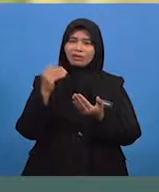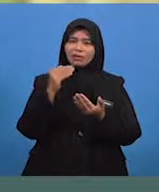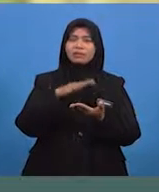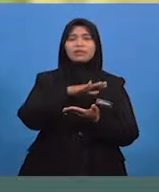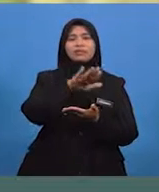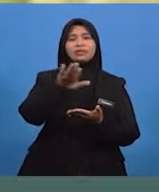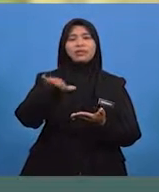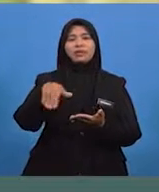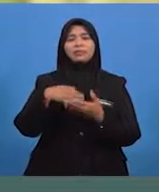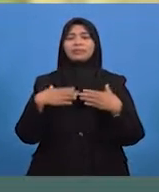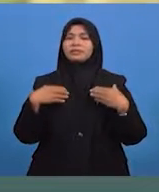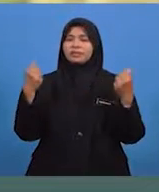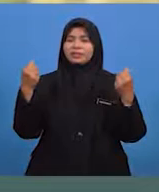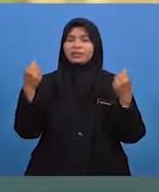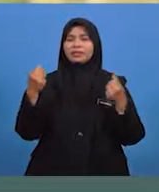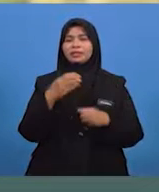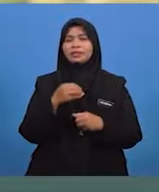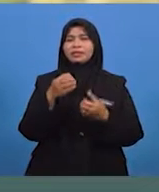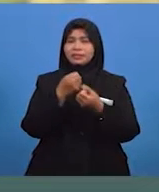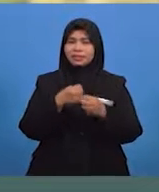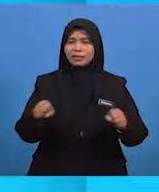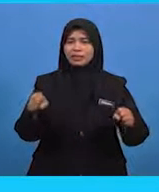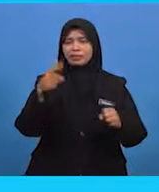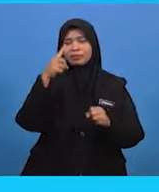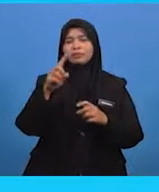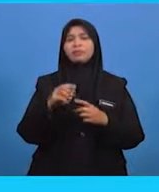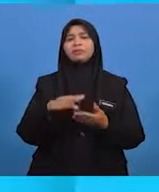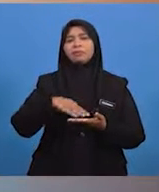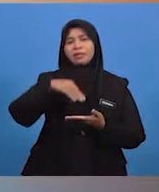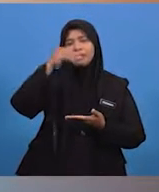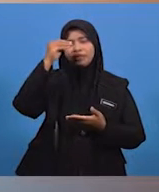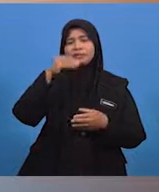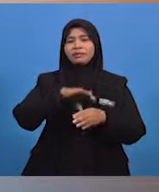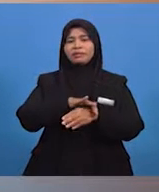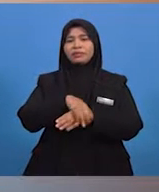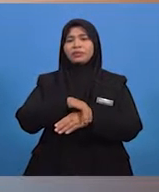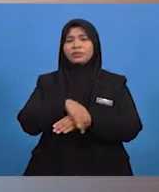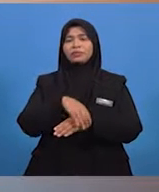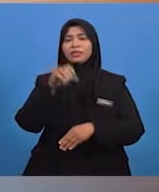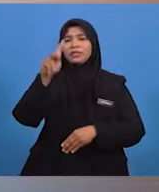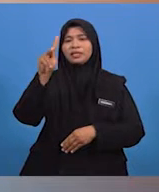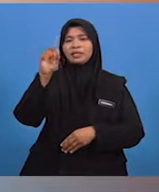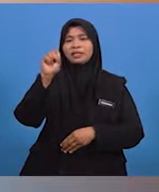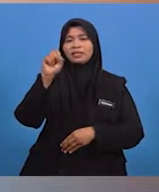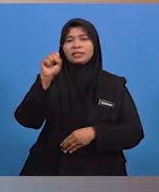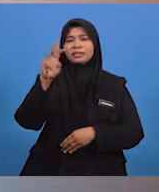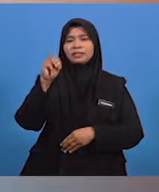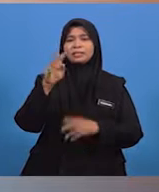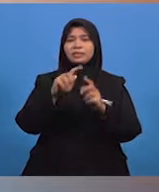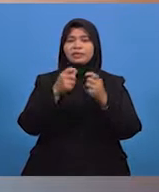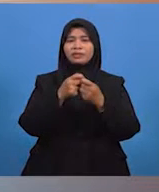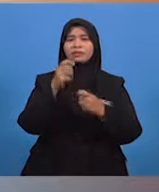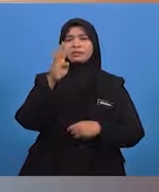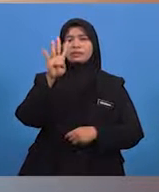dalam keadaan yang sihat dan bersedia untuk mengikuti Geografi KSSM tingkatan 4.